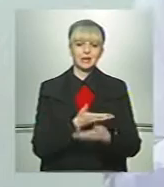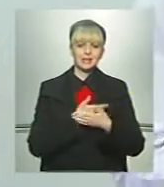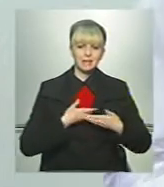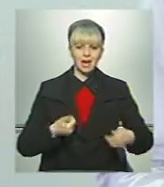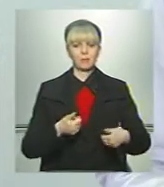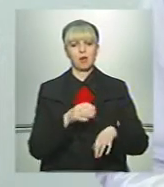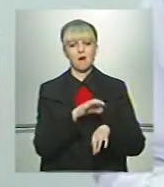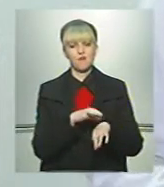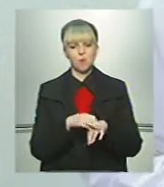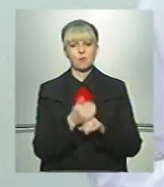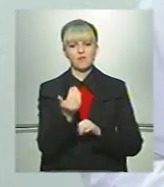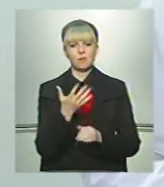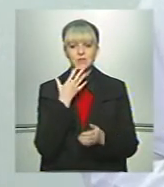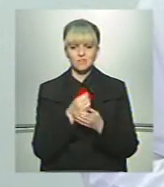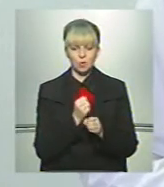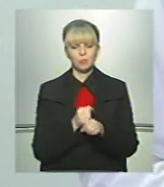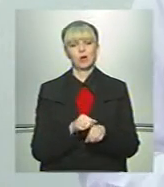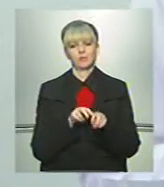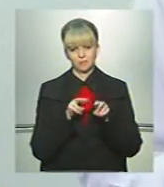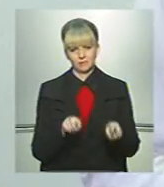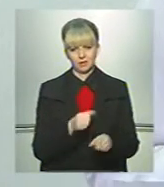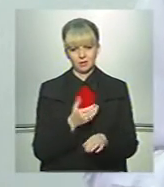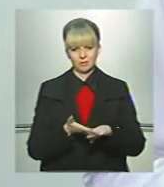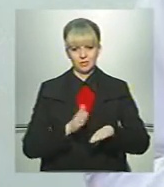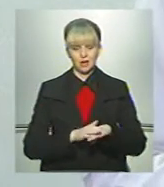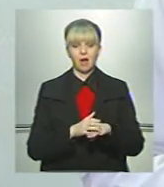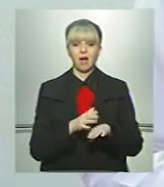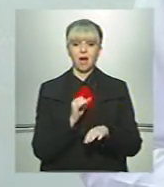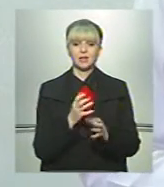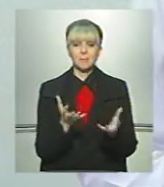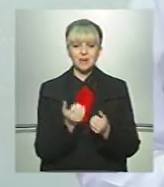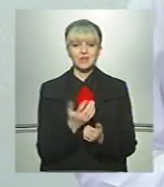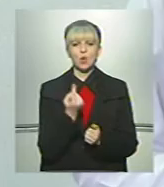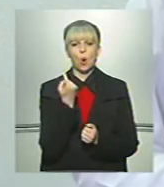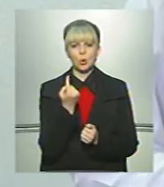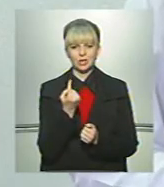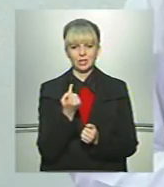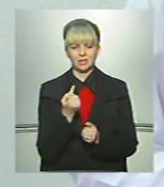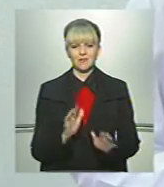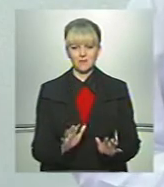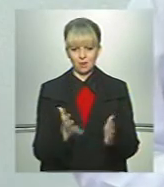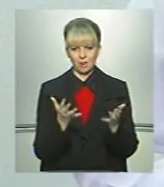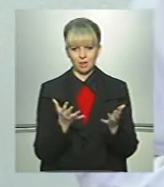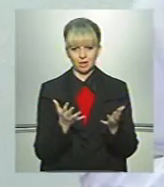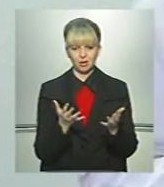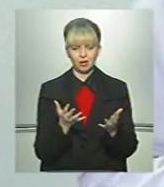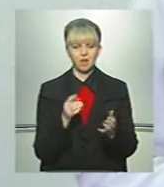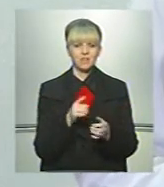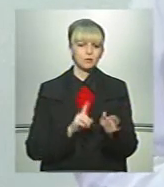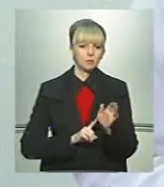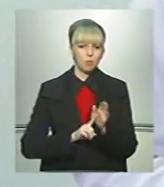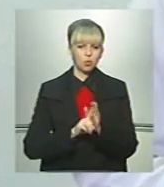і хворим, і вам на своїй роботі також тяжко. Але береться один якийсь випадок і він